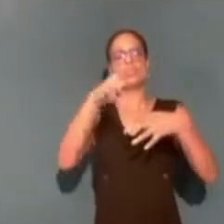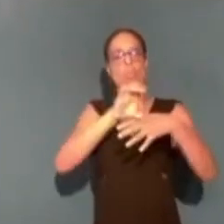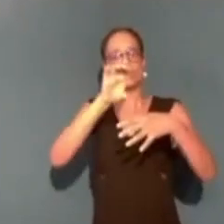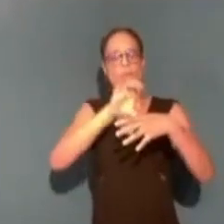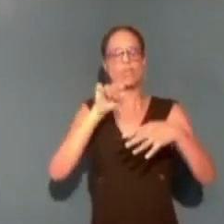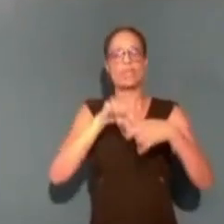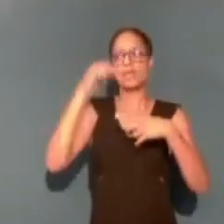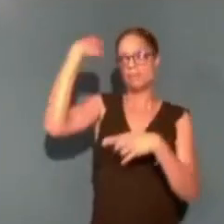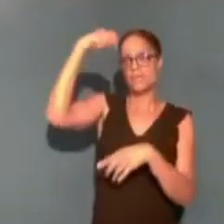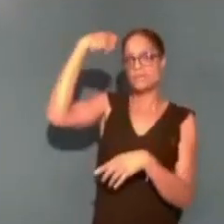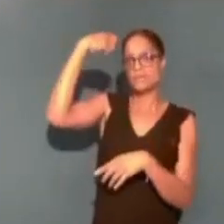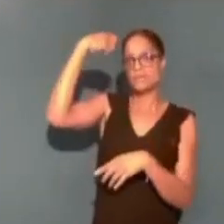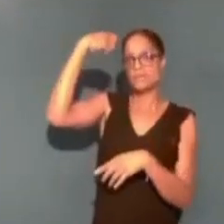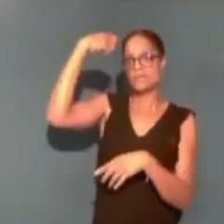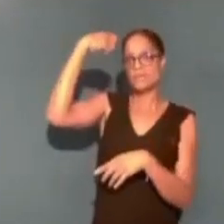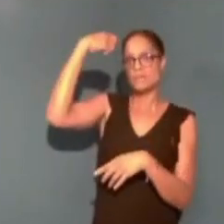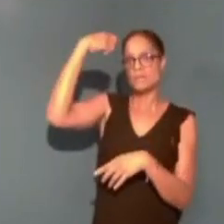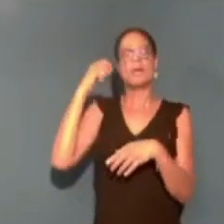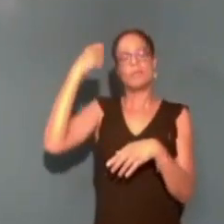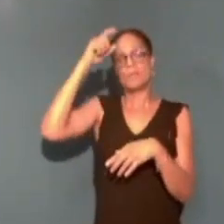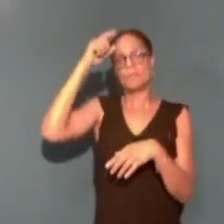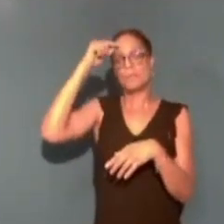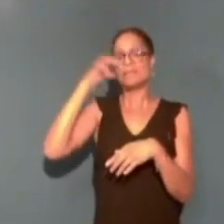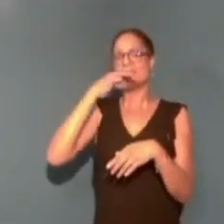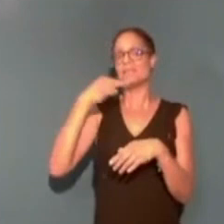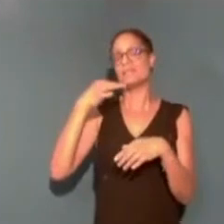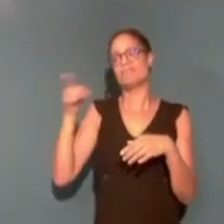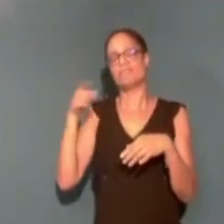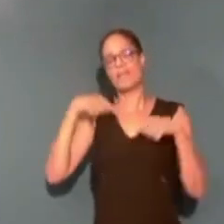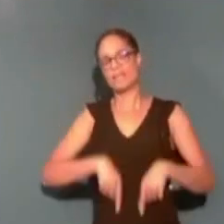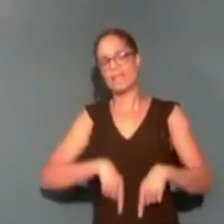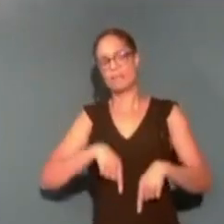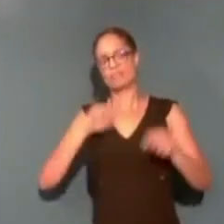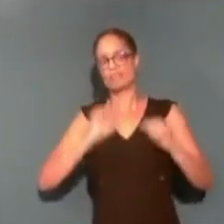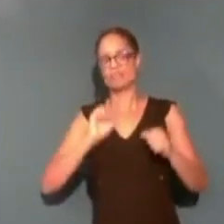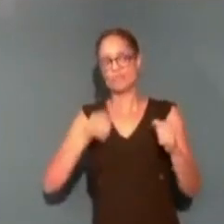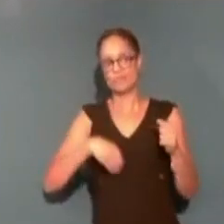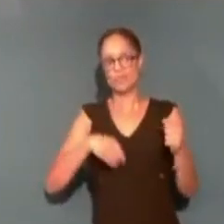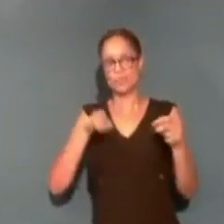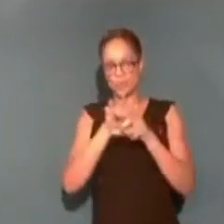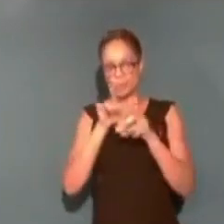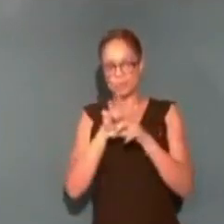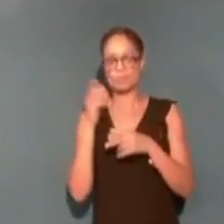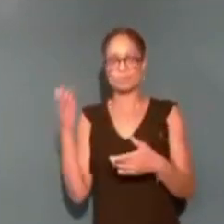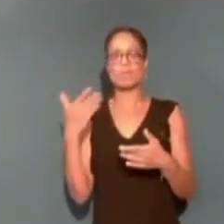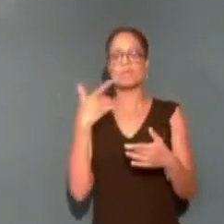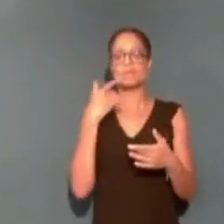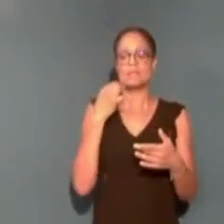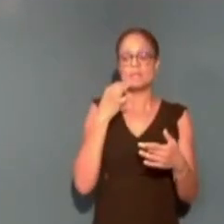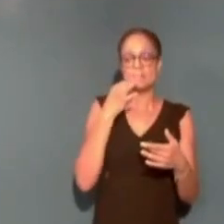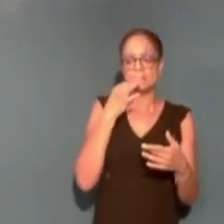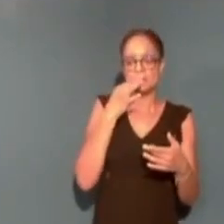française avait reconnu les torts de l'État, eh bien, je confirme ce que les collègues ont dit, un courrier